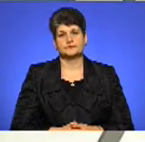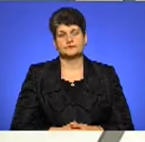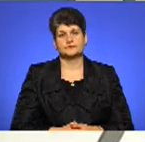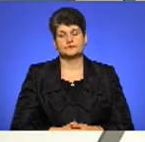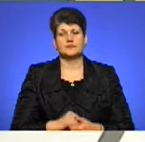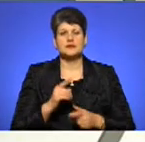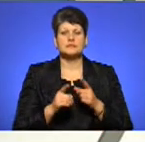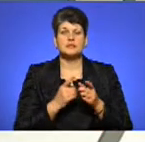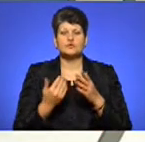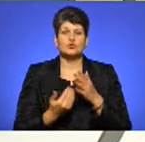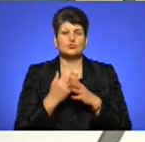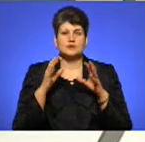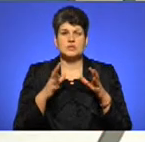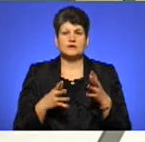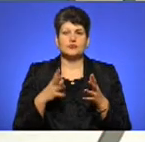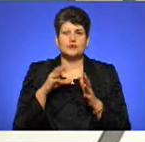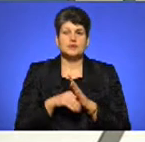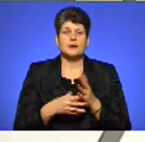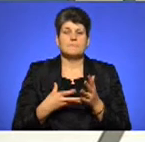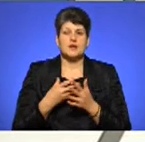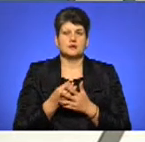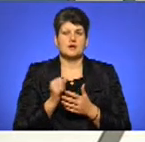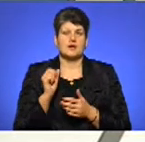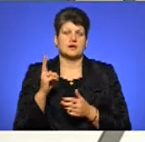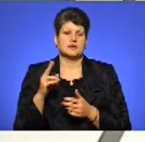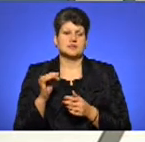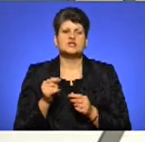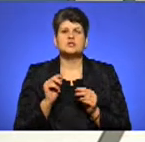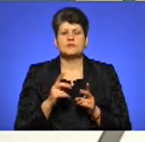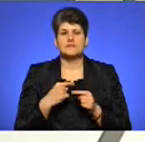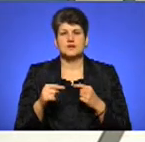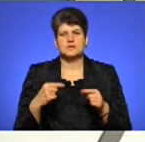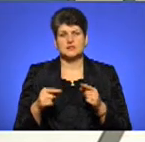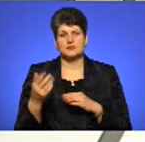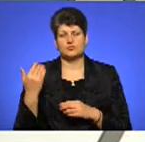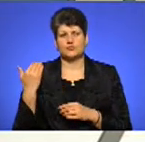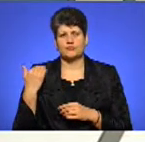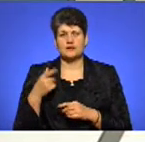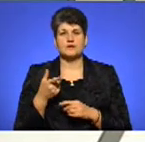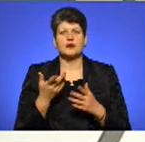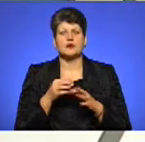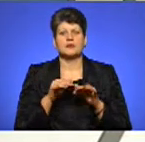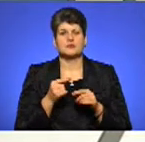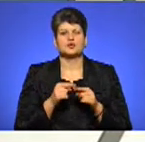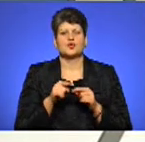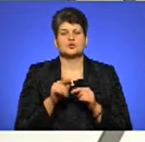Зміну у новому законі включають плату за акциз. Чим вона відрізняється від попередньої? Яка діяла до цього закону? Раніше